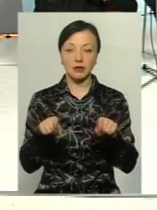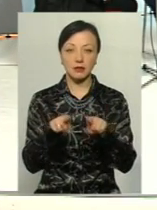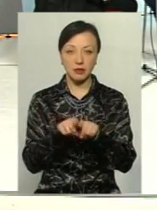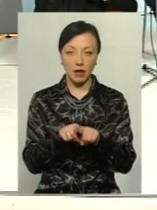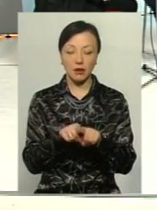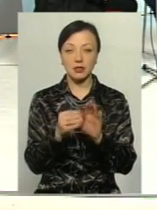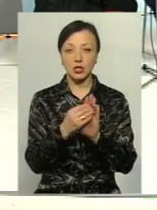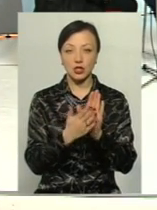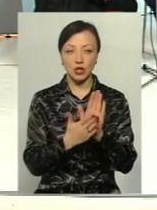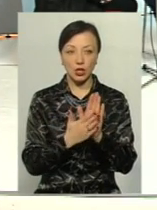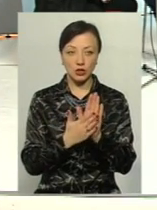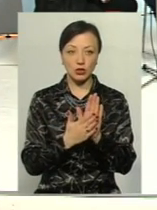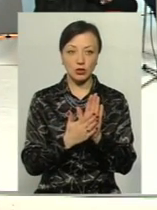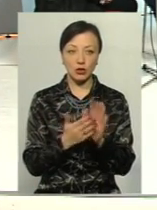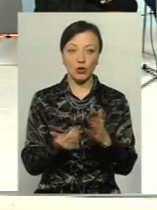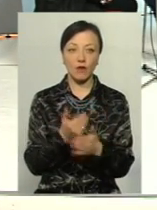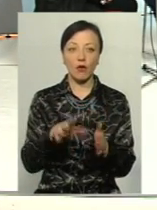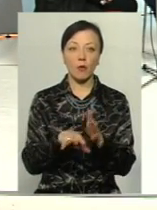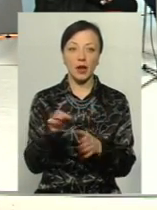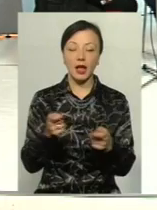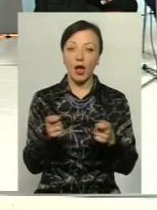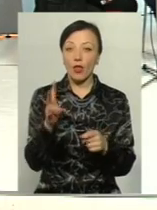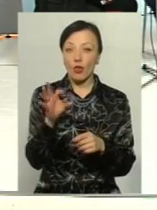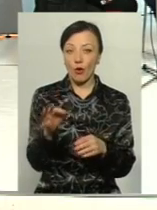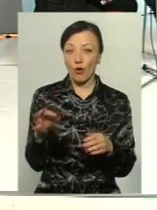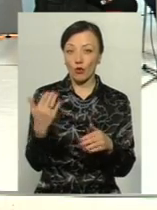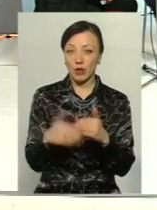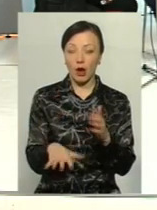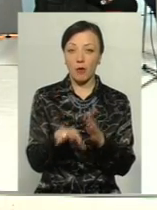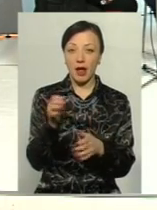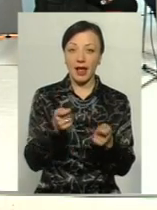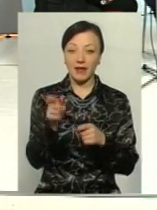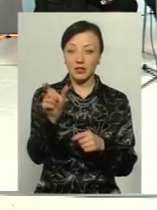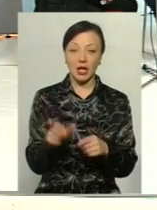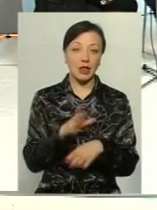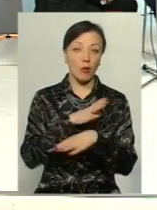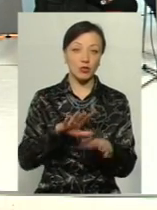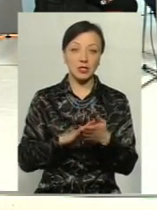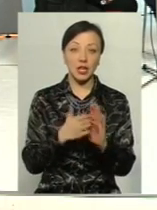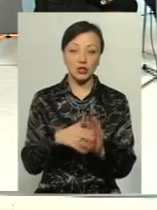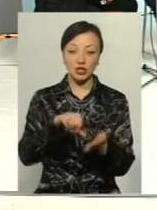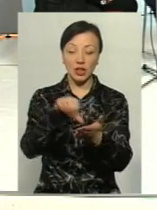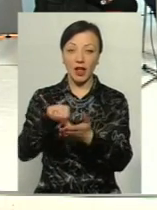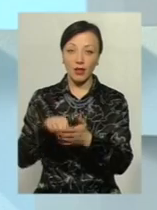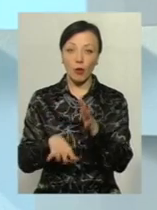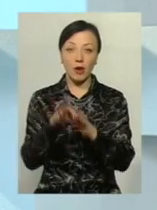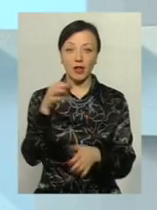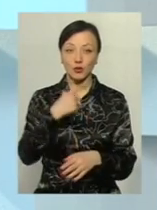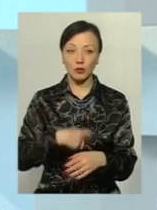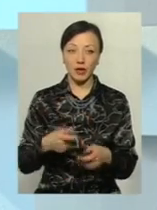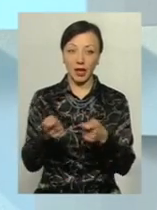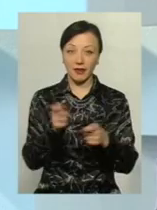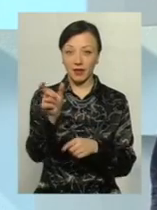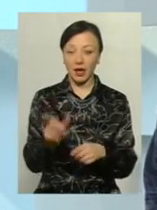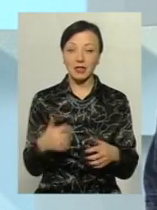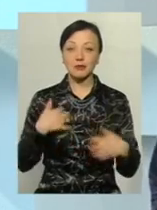зазначив новообраний керівник. Але вони вже обрали керівника. Як вони, не будучи в статусі членів громадської ради, обрали собі керівника?